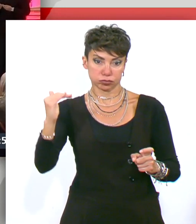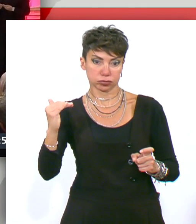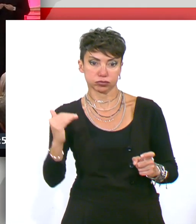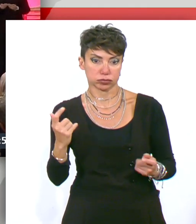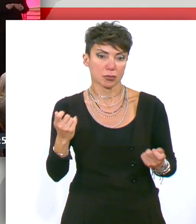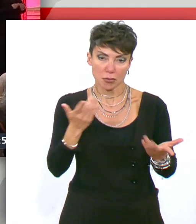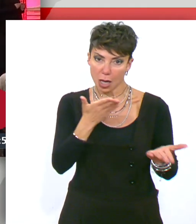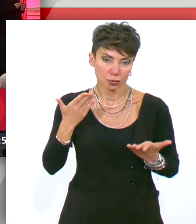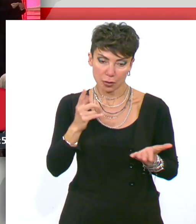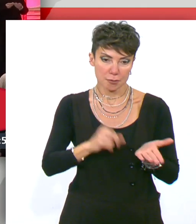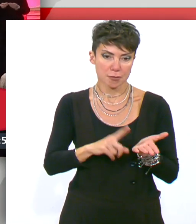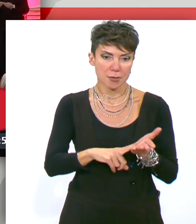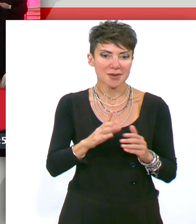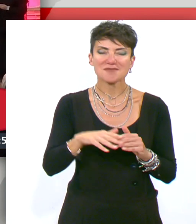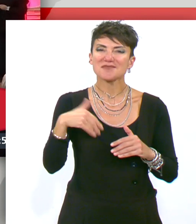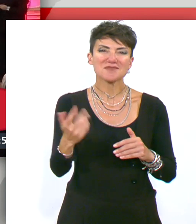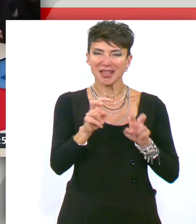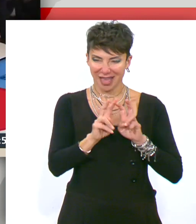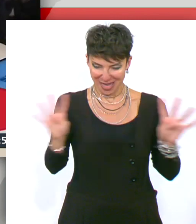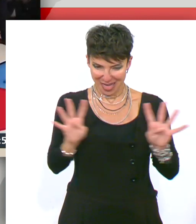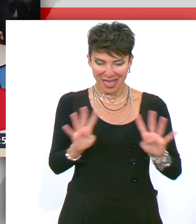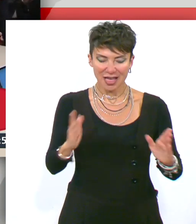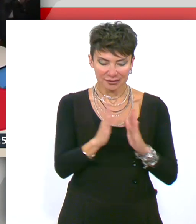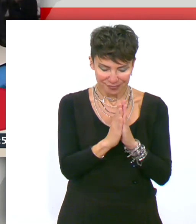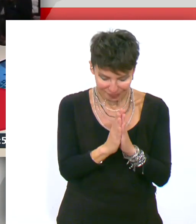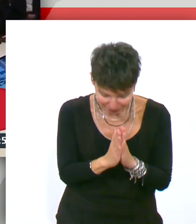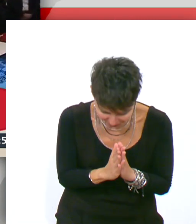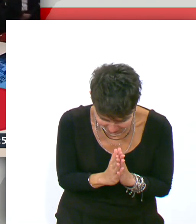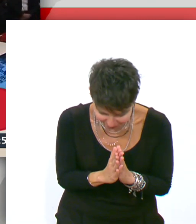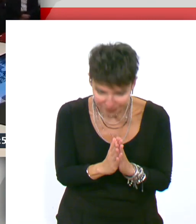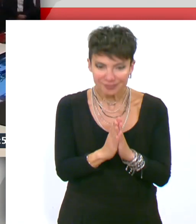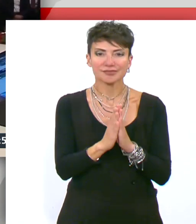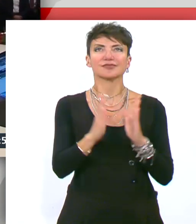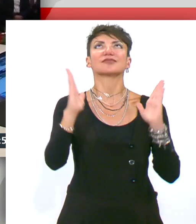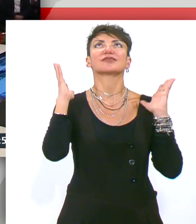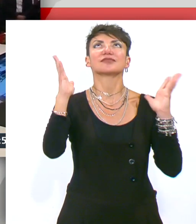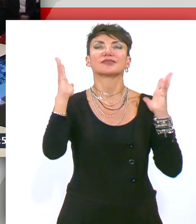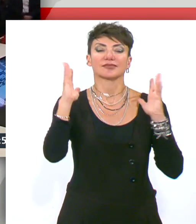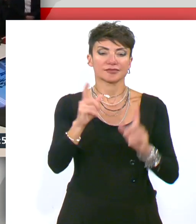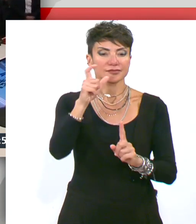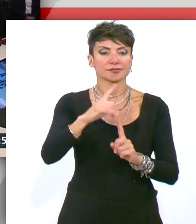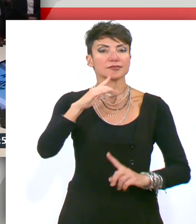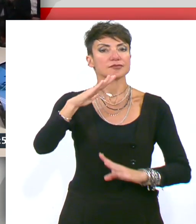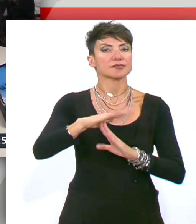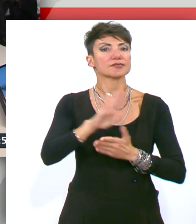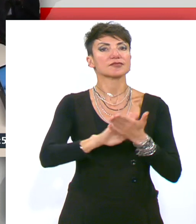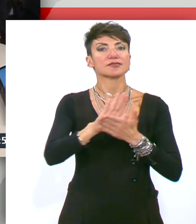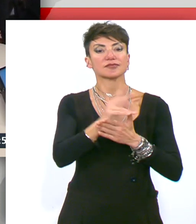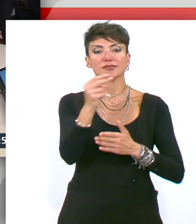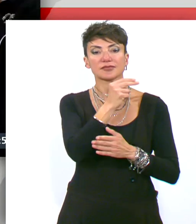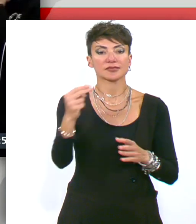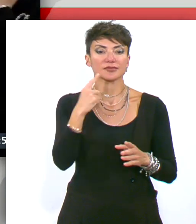Την προσευχή που ακολούθησε τις δηλώσεις Ερντογάν έκανε ο πρόεδρος θρησκευτικών υποθέσεων, ο οποίος είχε πραγματοποιήσει και την πρώτη